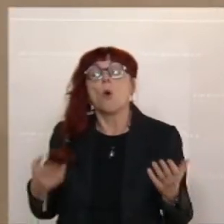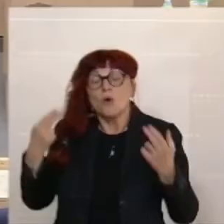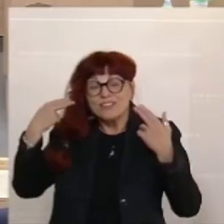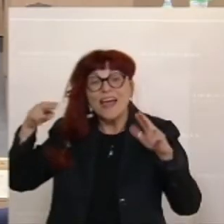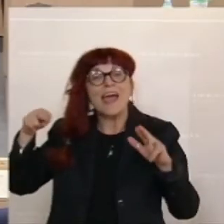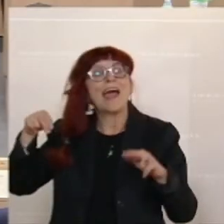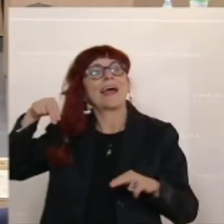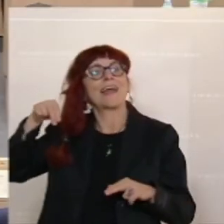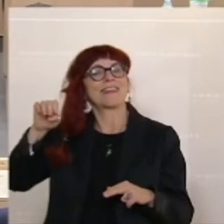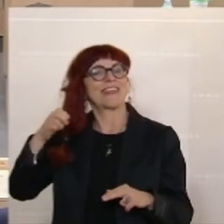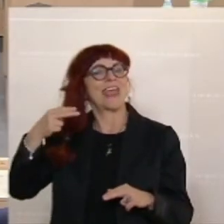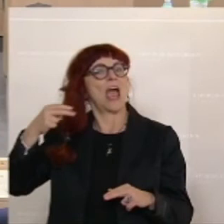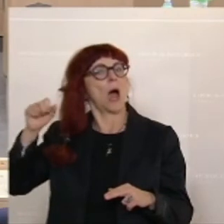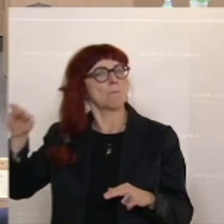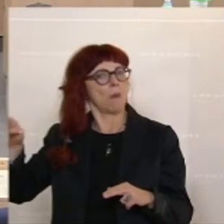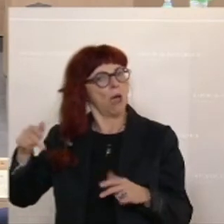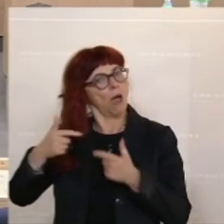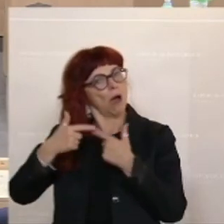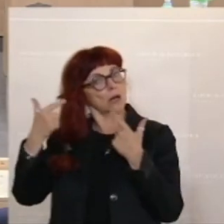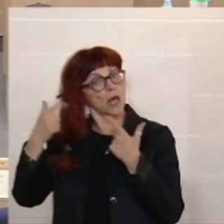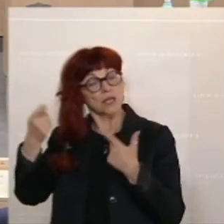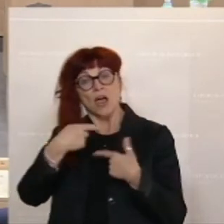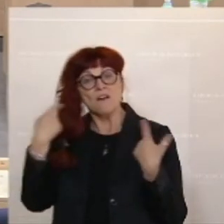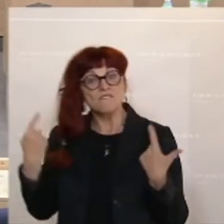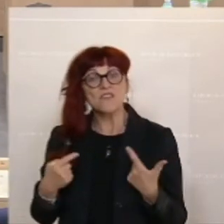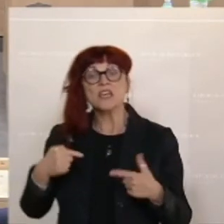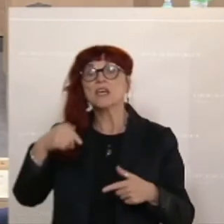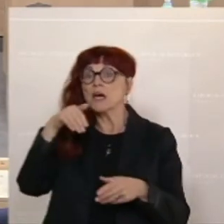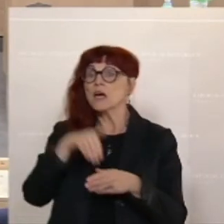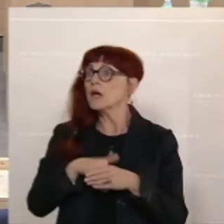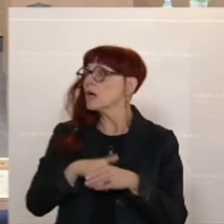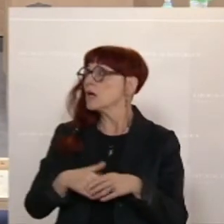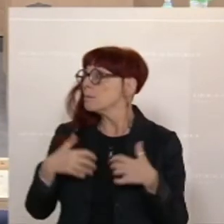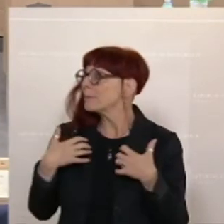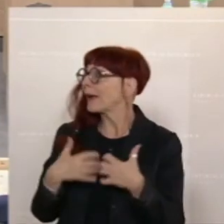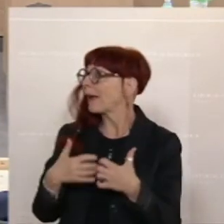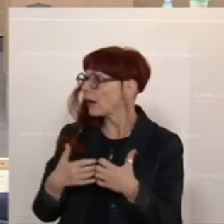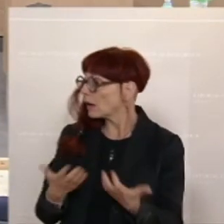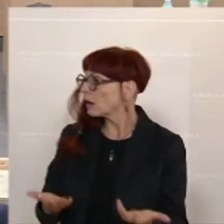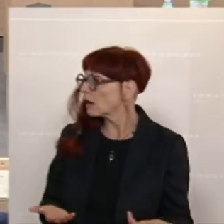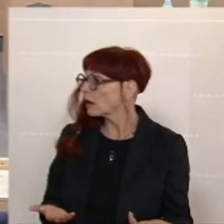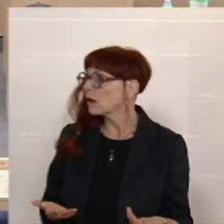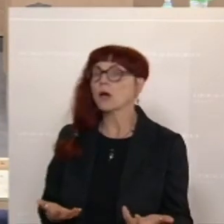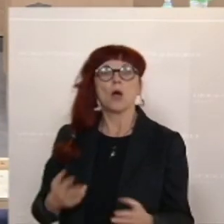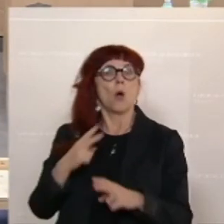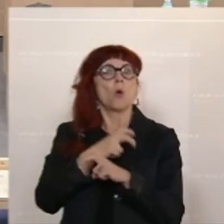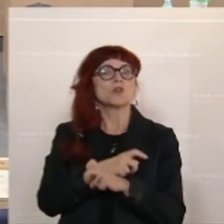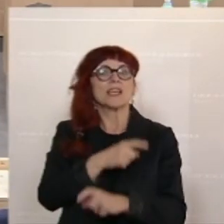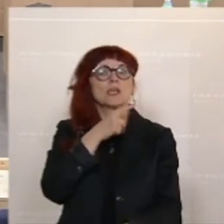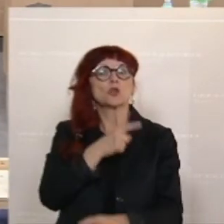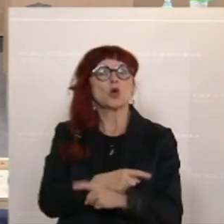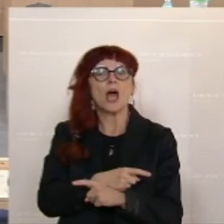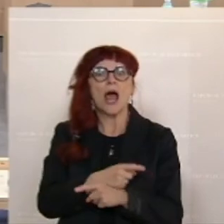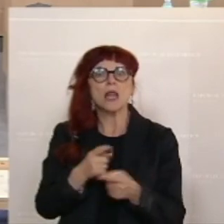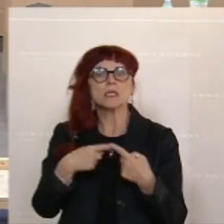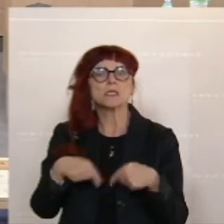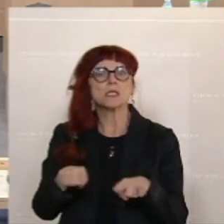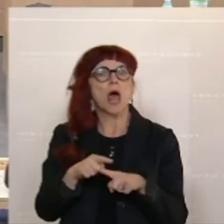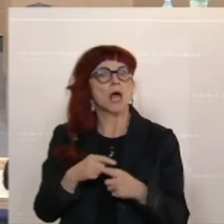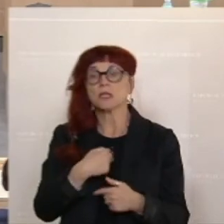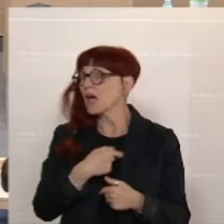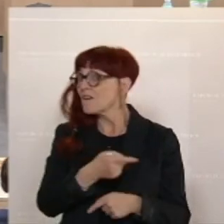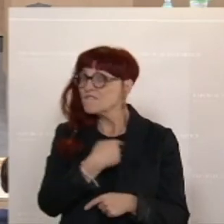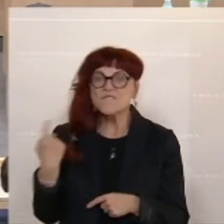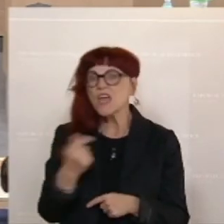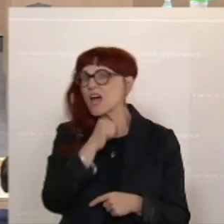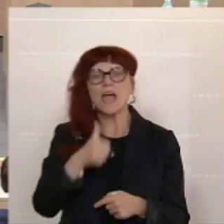uns hier erklärt, wir befinden uns im Krieg. Ich kann an der Stelle sagen, Österreich ist ein neutrales Land. Wir befinden uns nicht